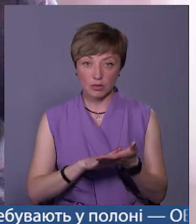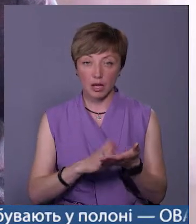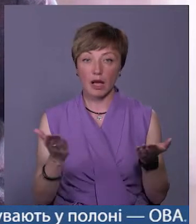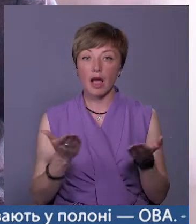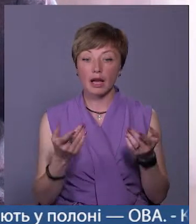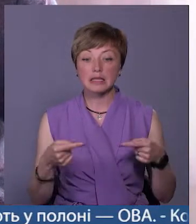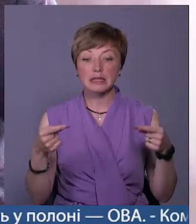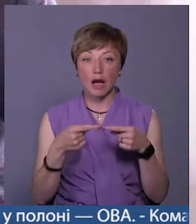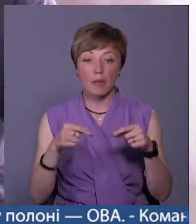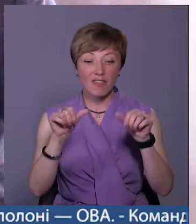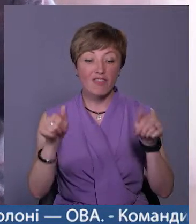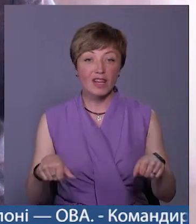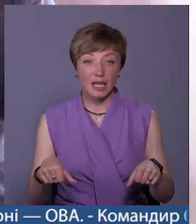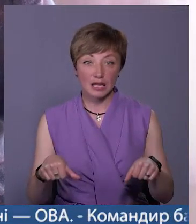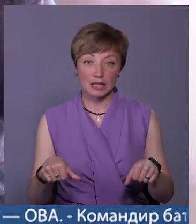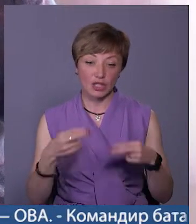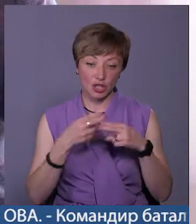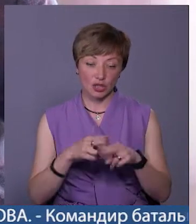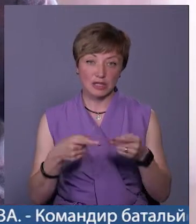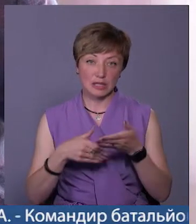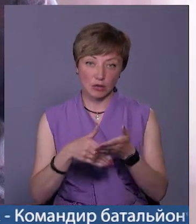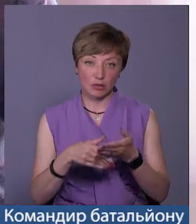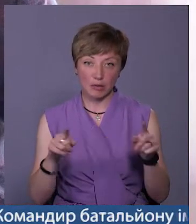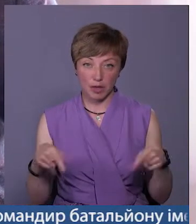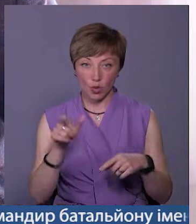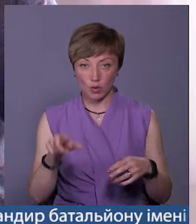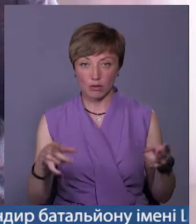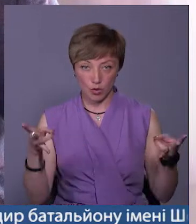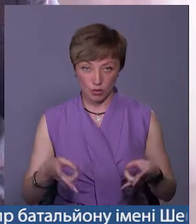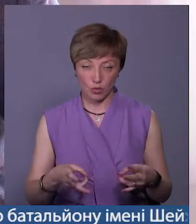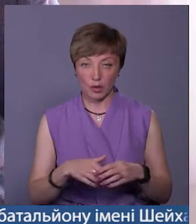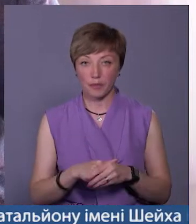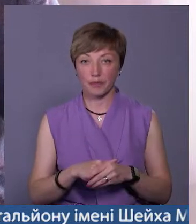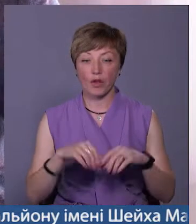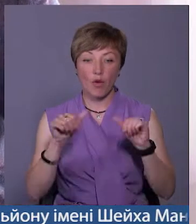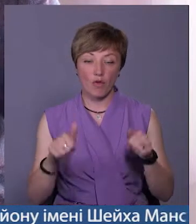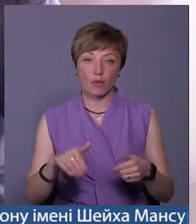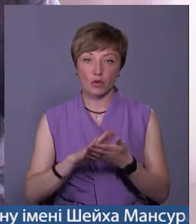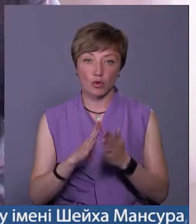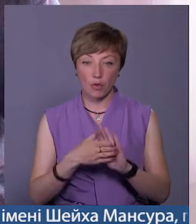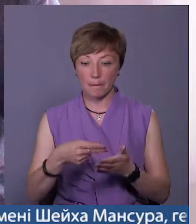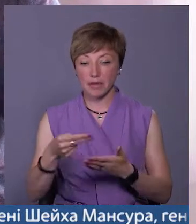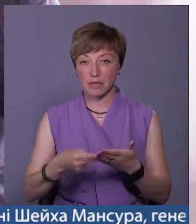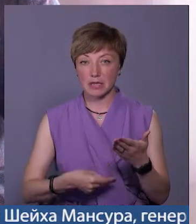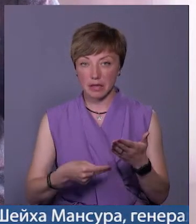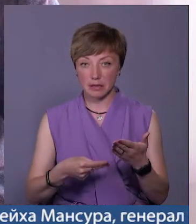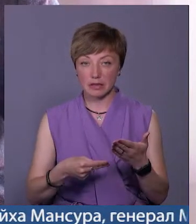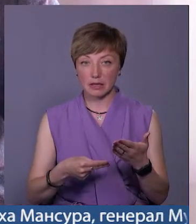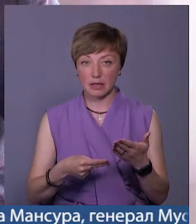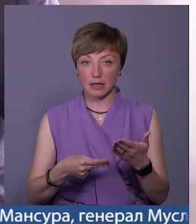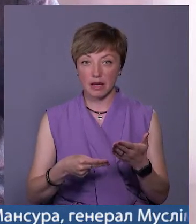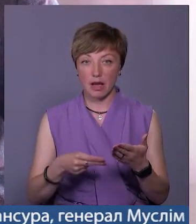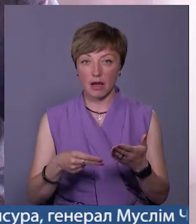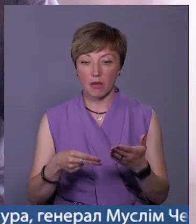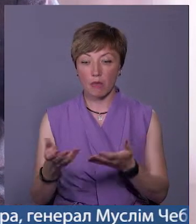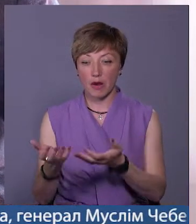який самий вид технічного засобу реабілітації людина потребує. Оформити договір, підписати